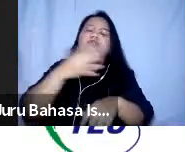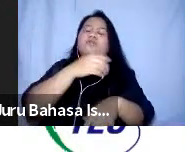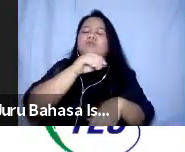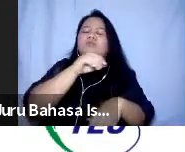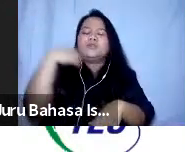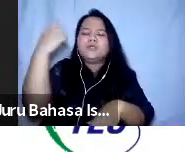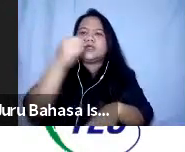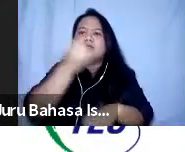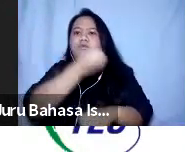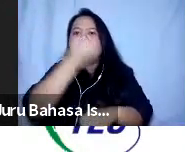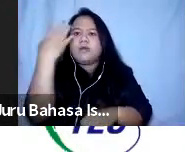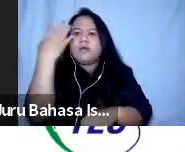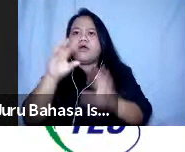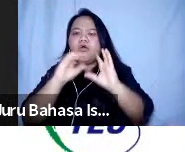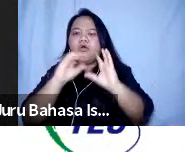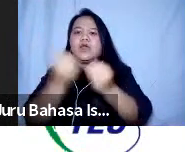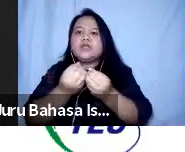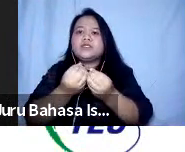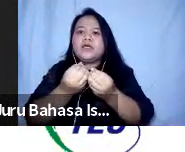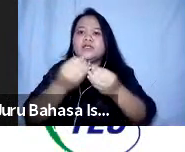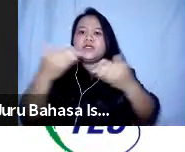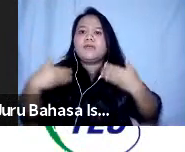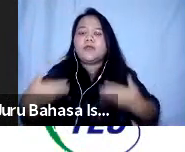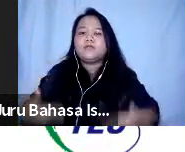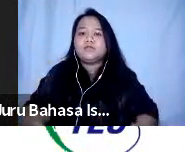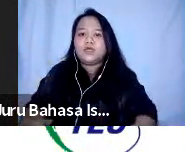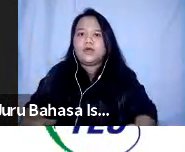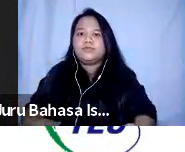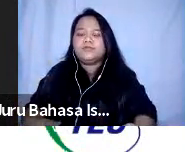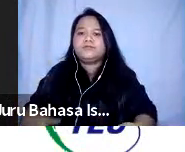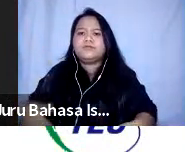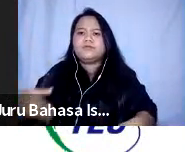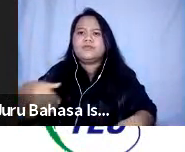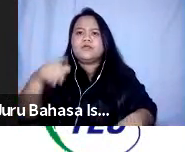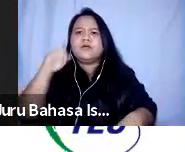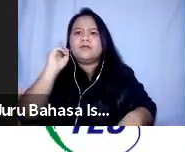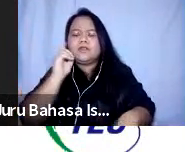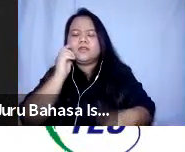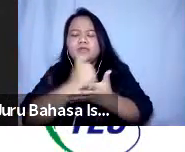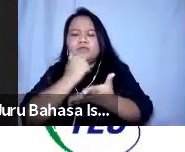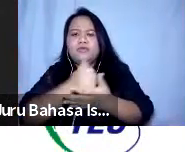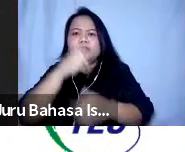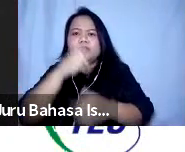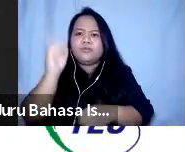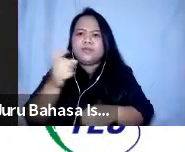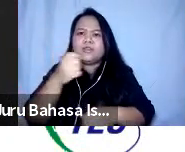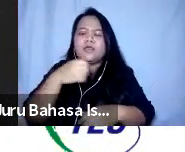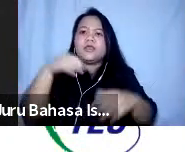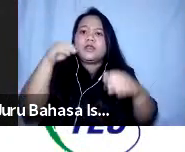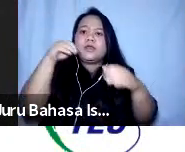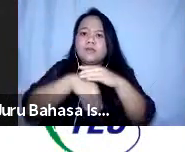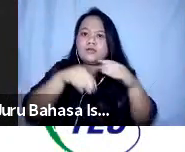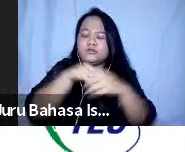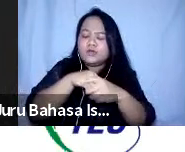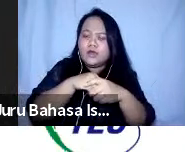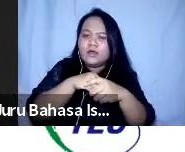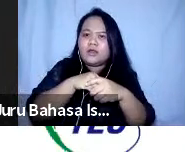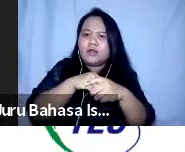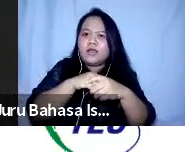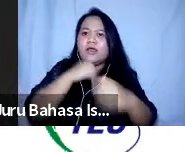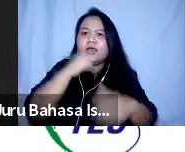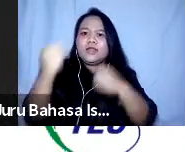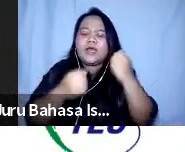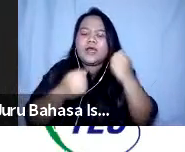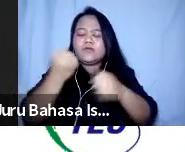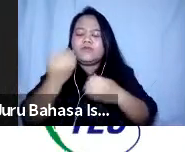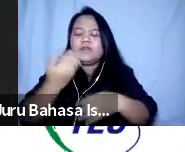sebagai organisasi kemanusiaan jadi sangat penting mereka kita libatkan dalam aktivitas peningkatan